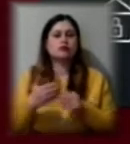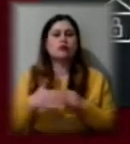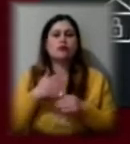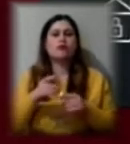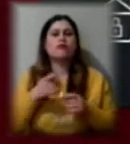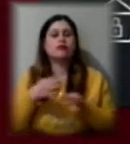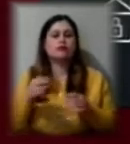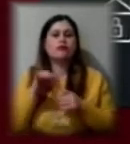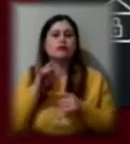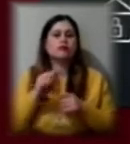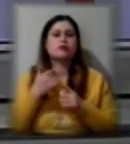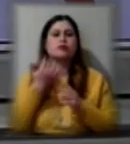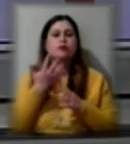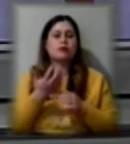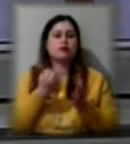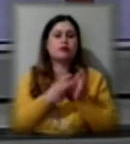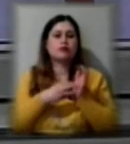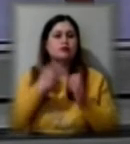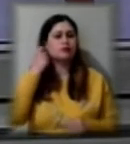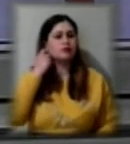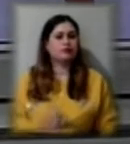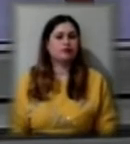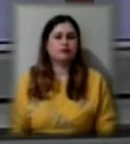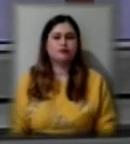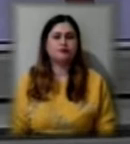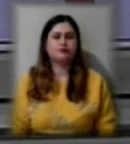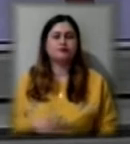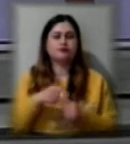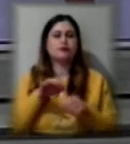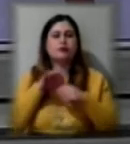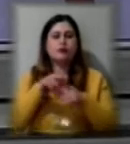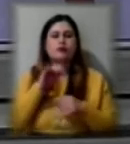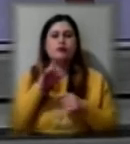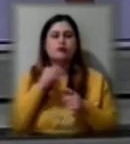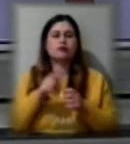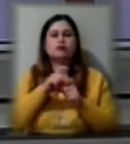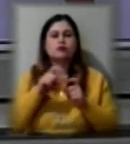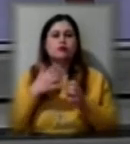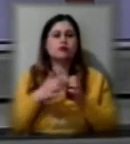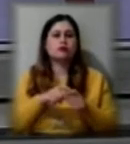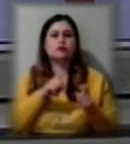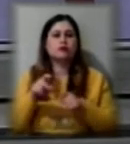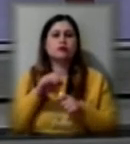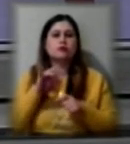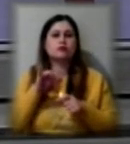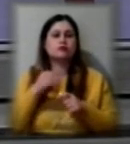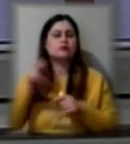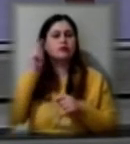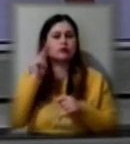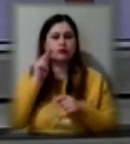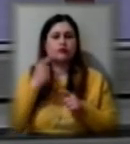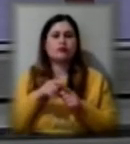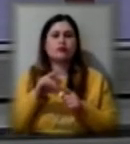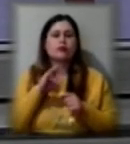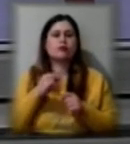до 8 років. Із запровадженням карантину школи Херсона перейшли на дистанційне навчання, онлайн-уроки, гугл